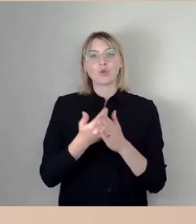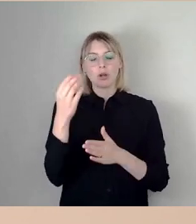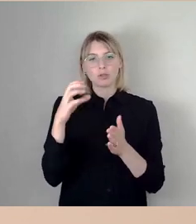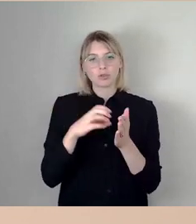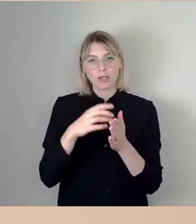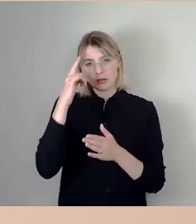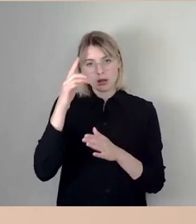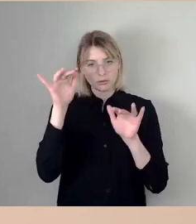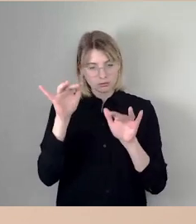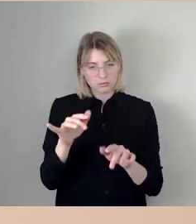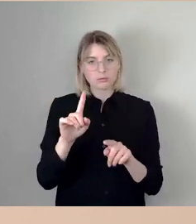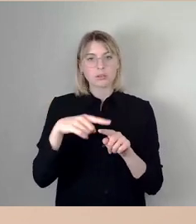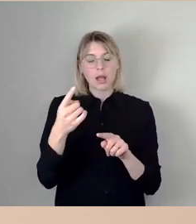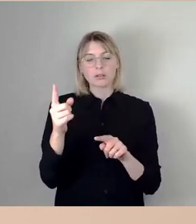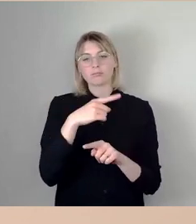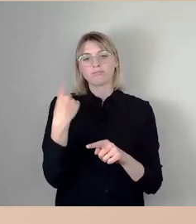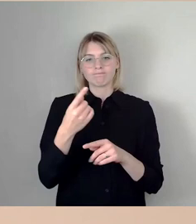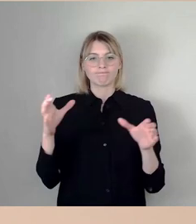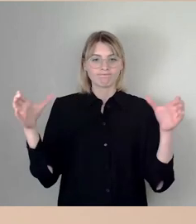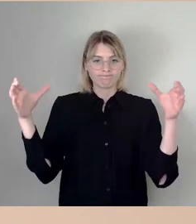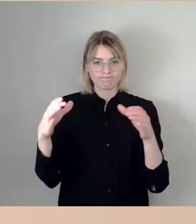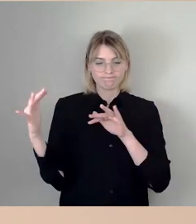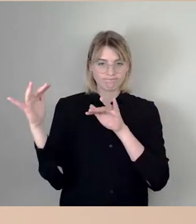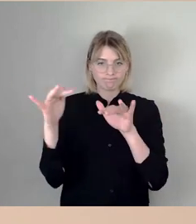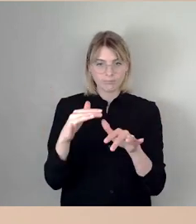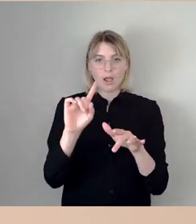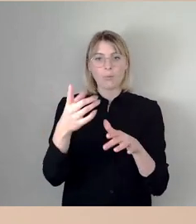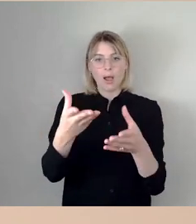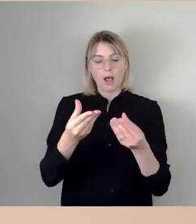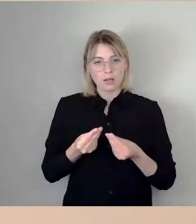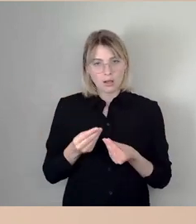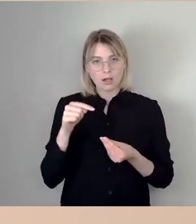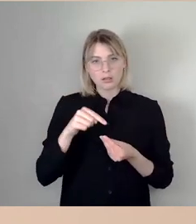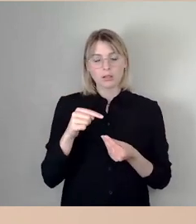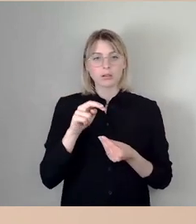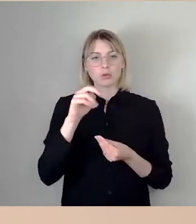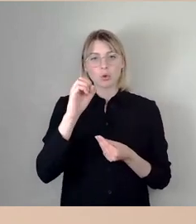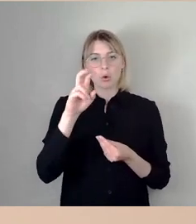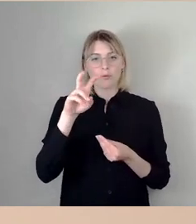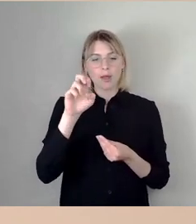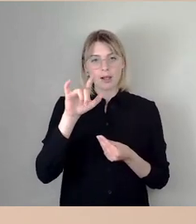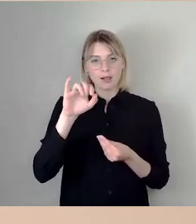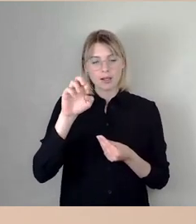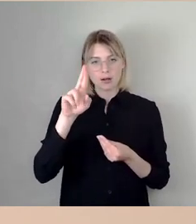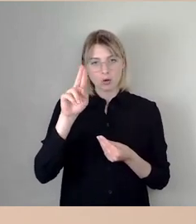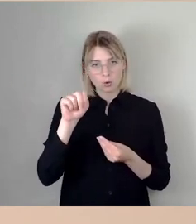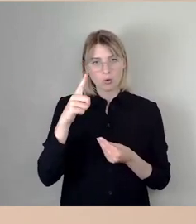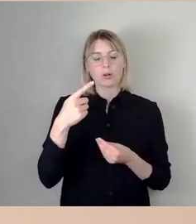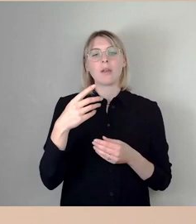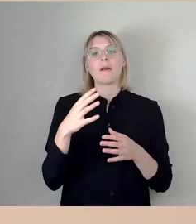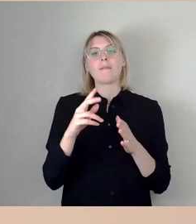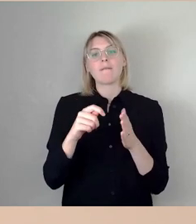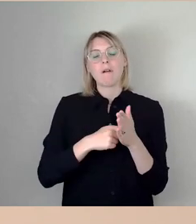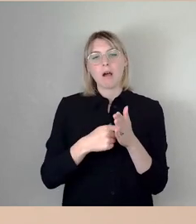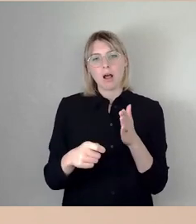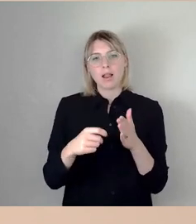zusammenkommen wollen. würde dann auch einladen zur Novellierung der Wahlwerbesatzung. Ich denke, wir haben bei